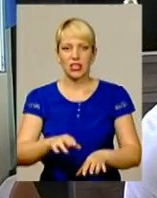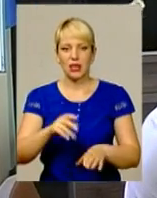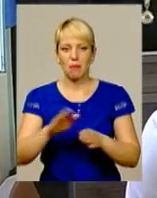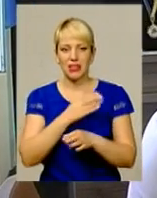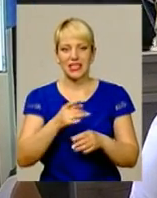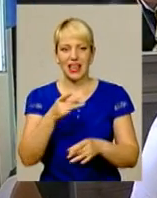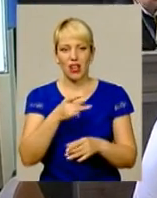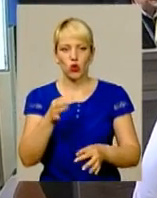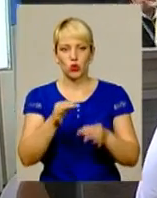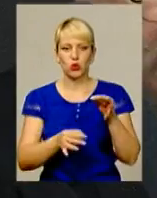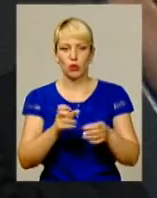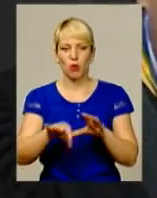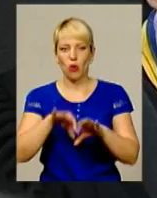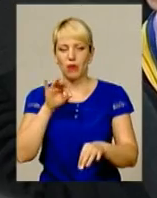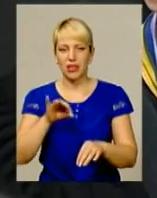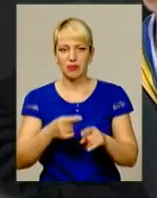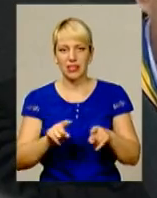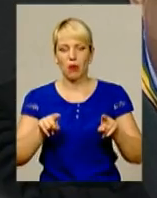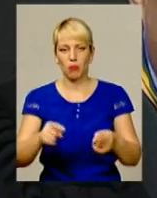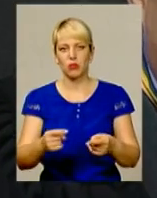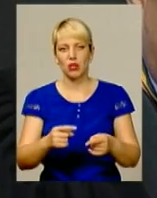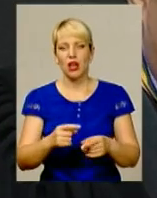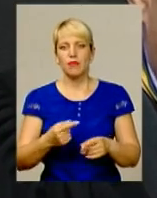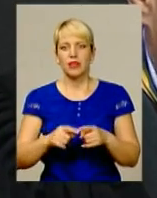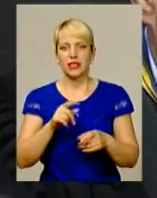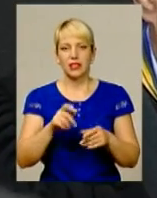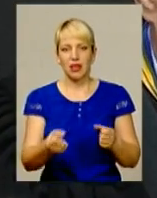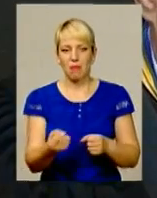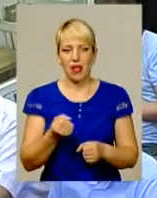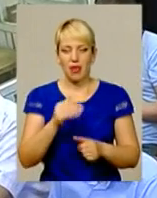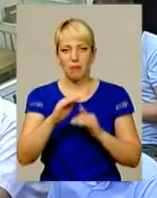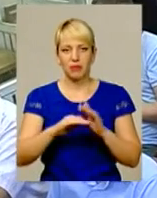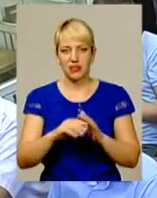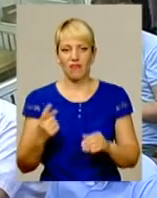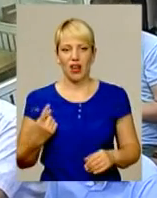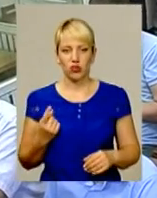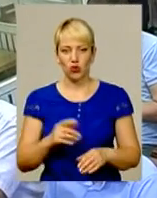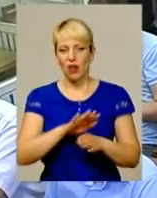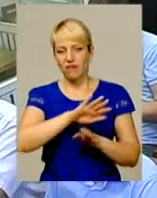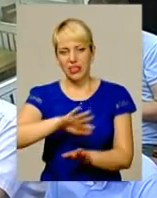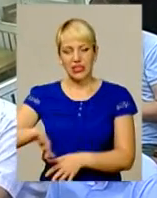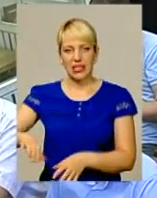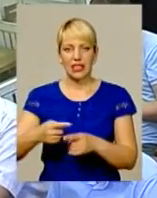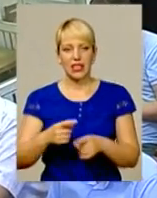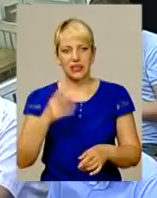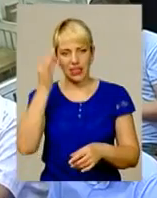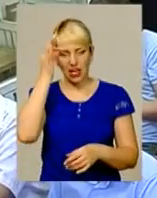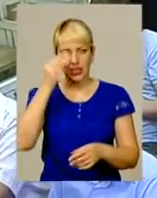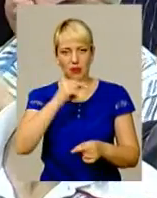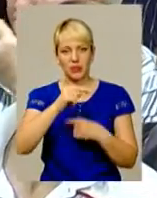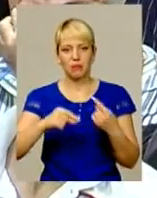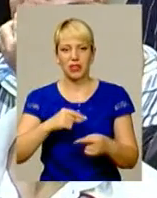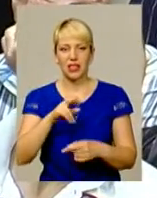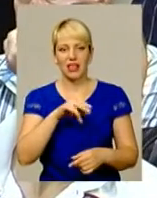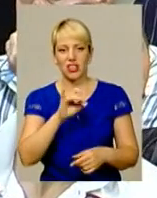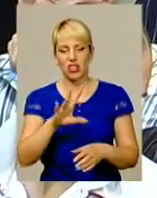міськрайонного суду про обрання запобіжного заходу у вигляді тримання під вартою відхилена. Нагадаю, підприємця Валерія Д'яченка